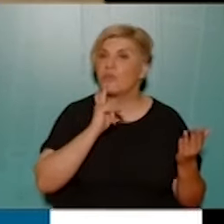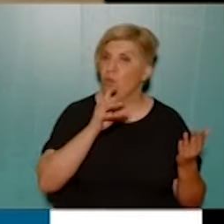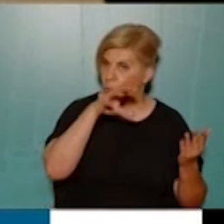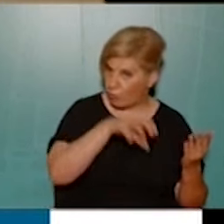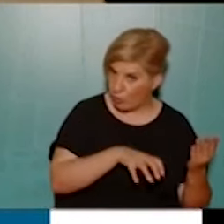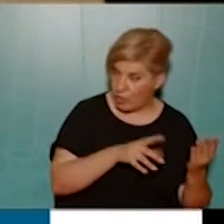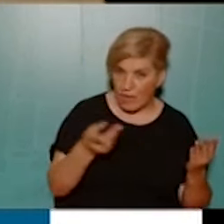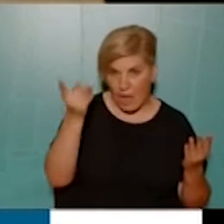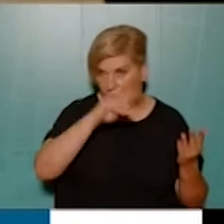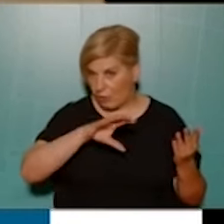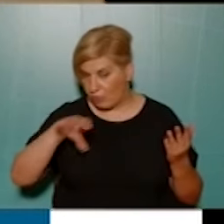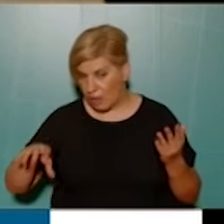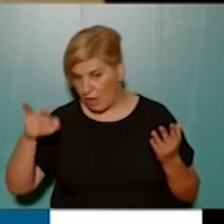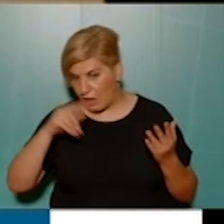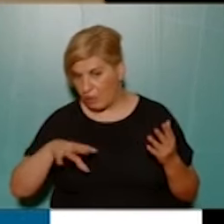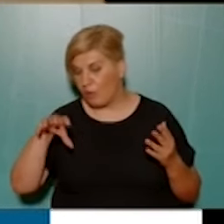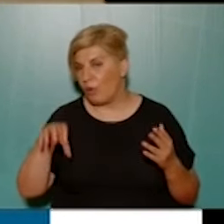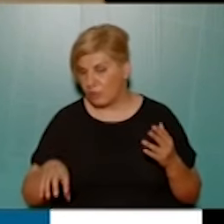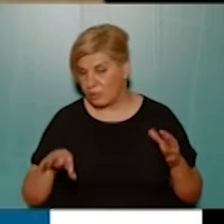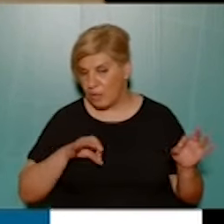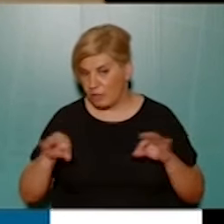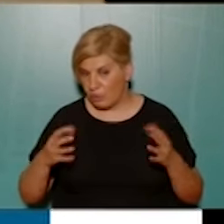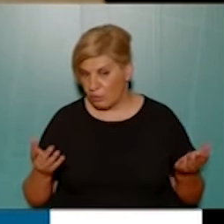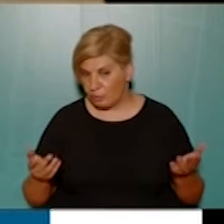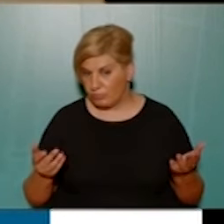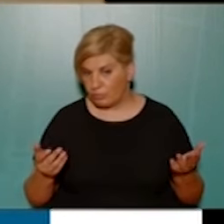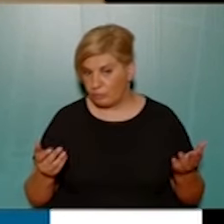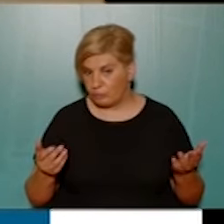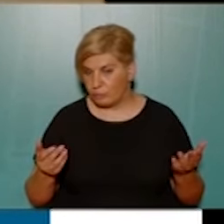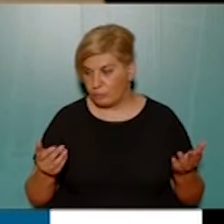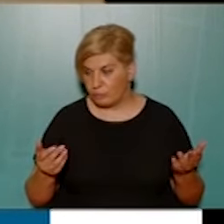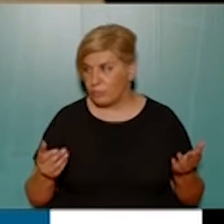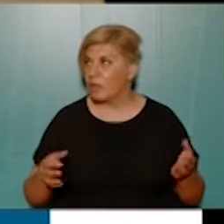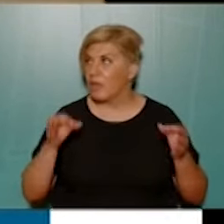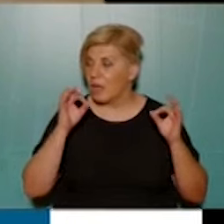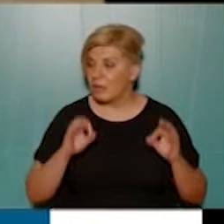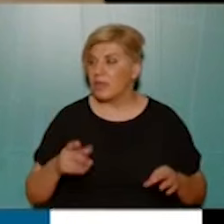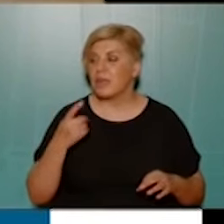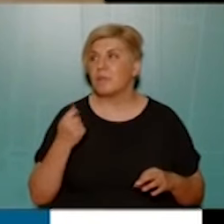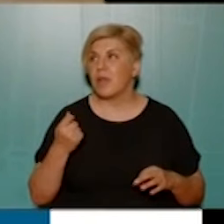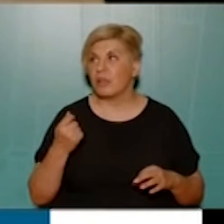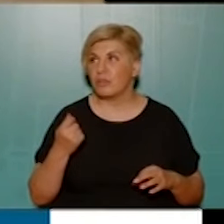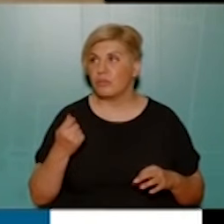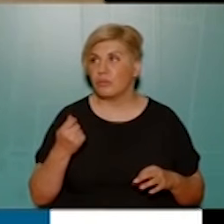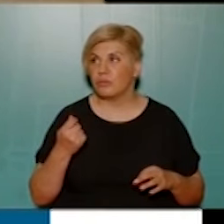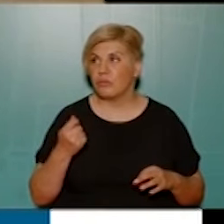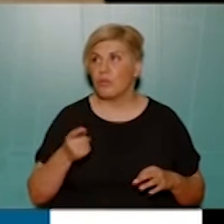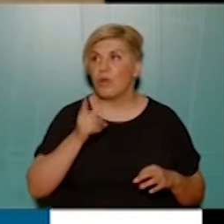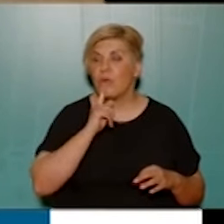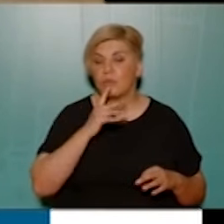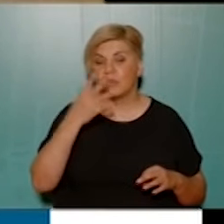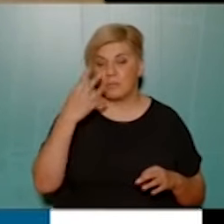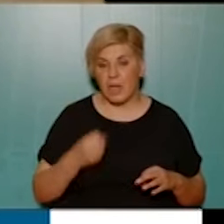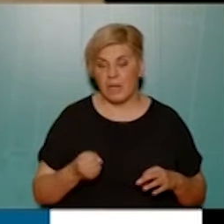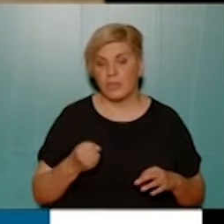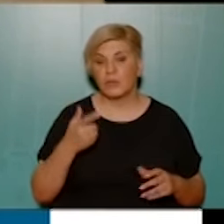χώρο ή έχετε κάποιο άλλο σχέδιο στο μυαλό σας, και με ακριβώς με τι χρηματοδότηση, αν θα είναι, όπως είπατε, υπάρχει